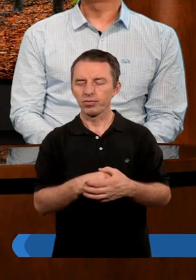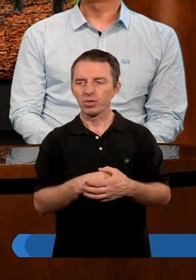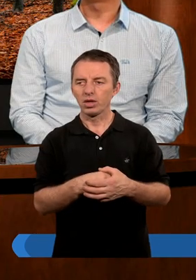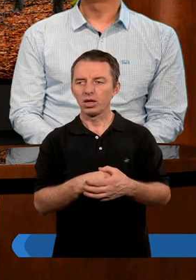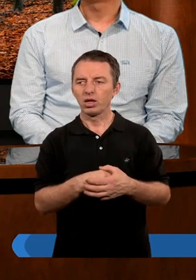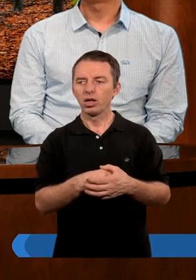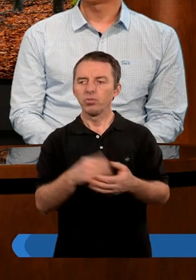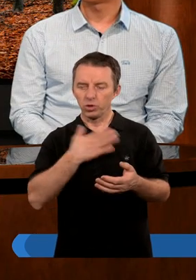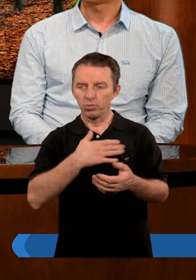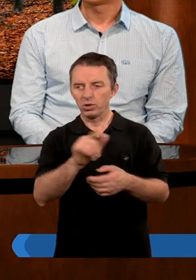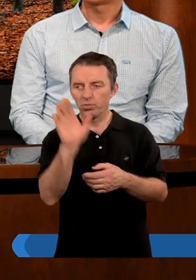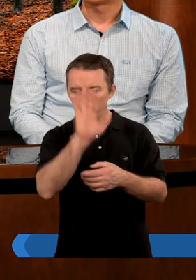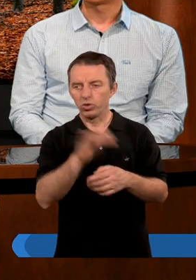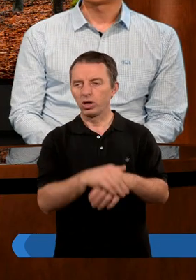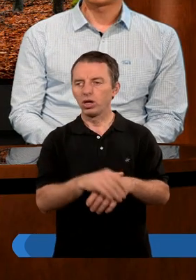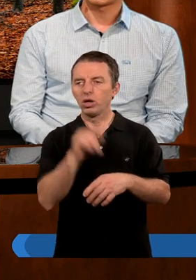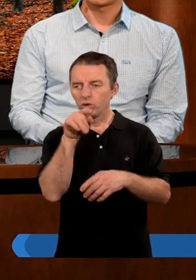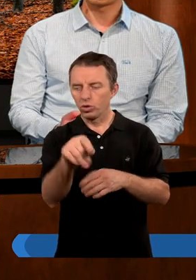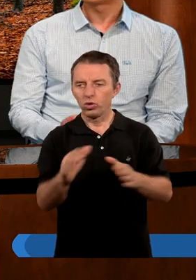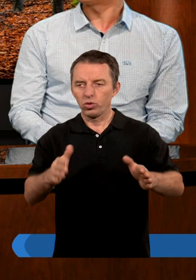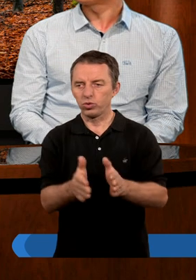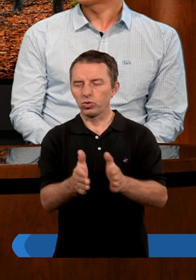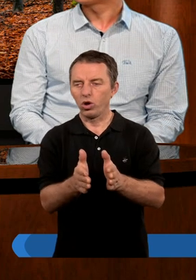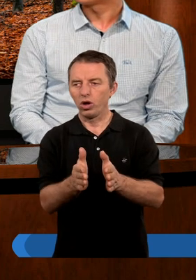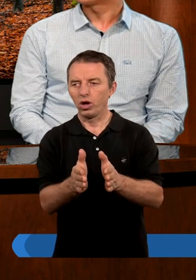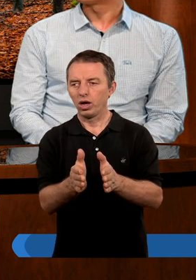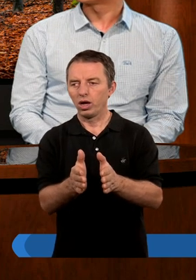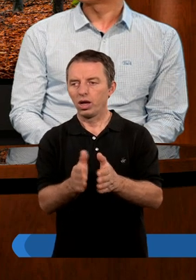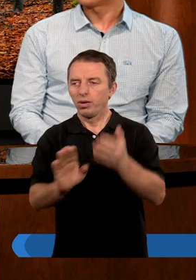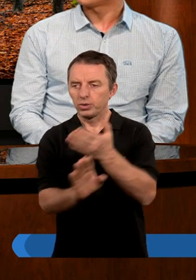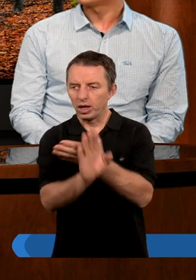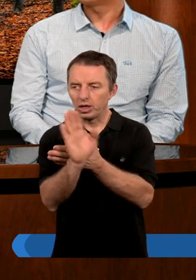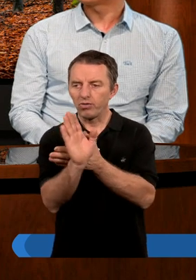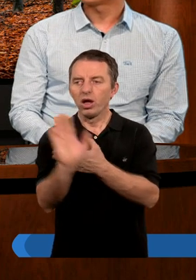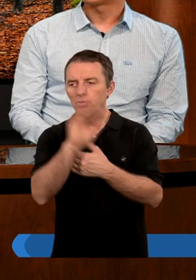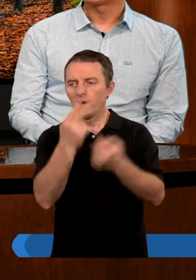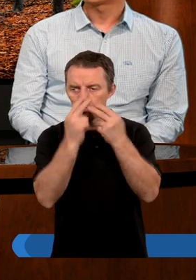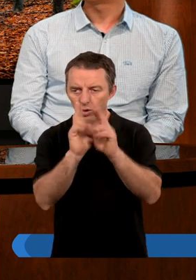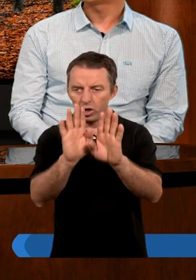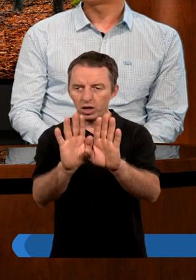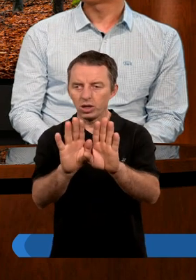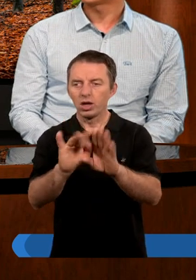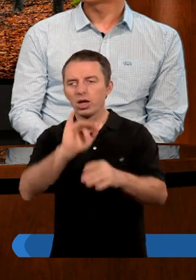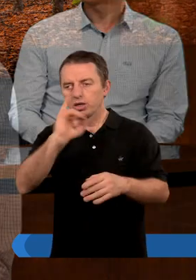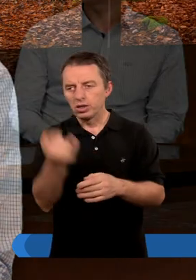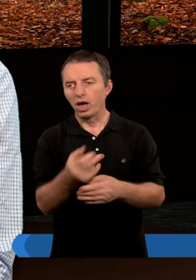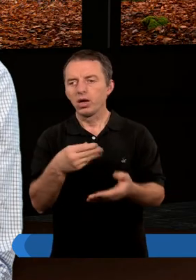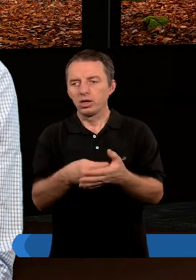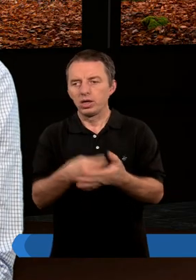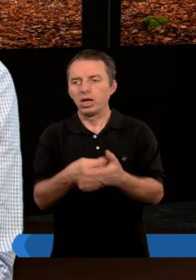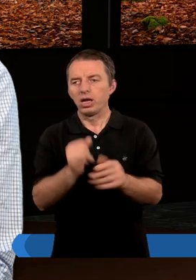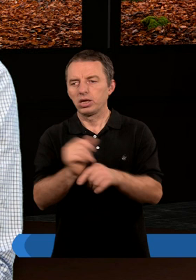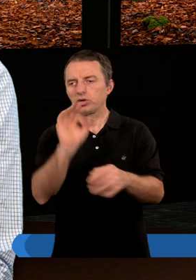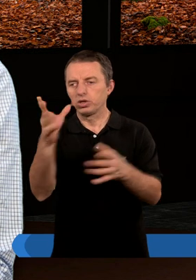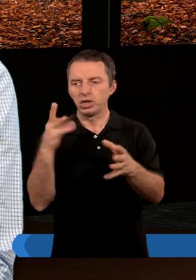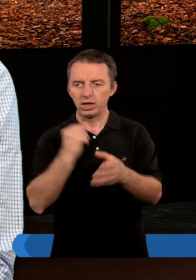Mi to podoba się, że Bóg tutaj krótko przez Paula, ale Bóg pokazuje, jaka strona życia